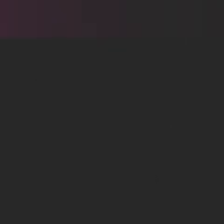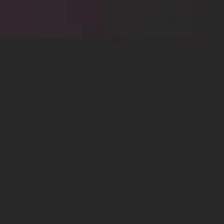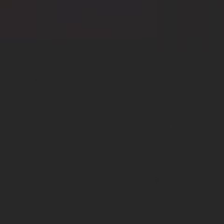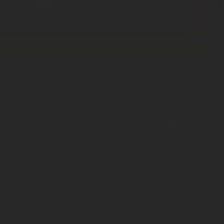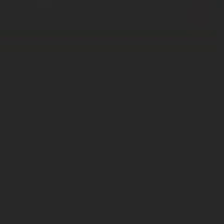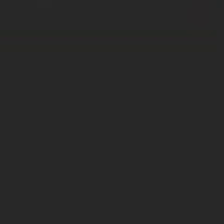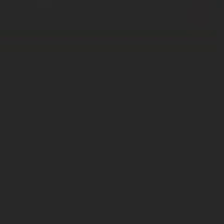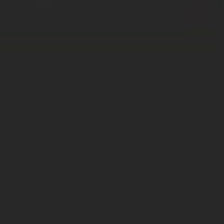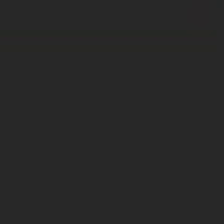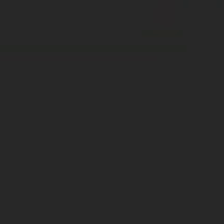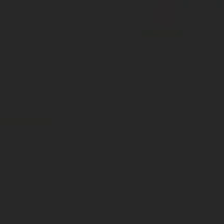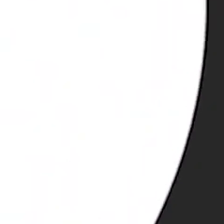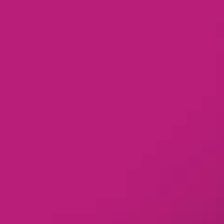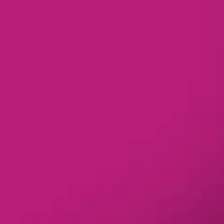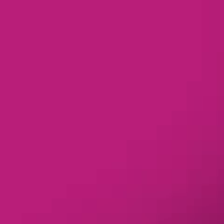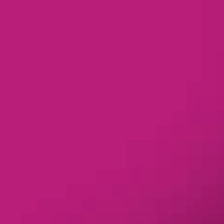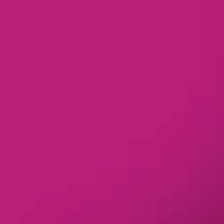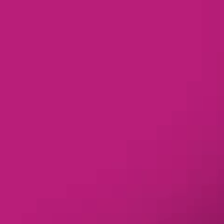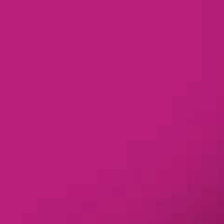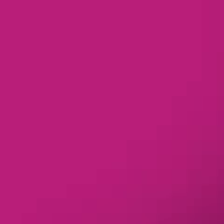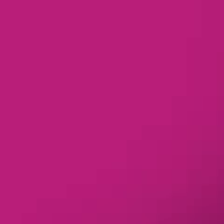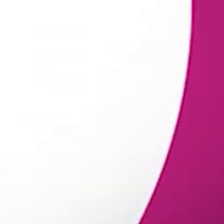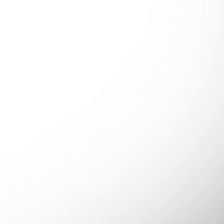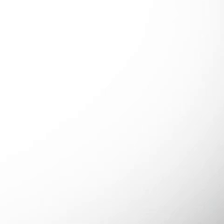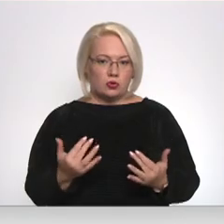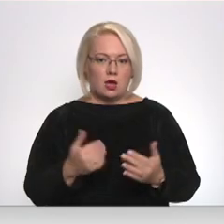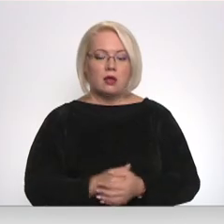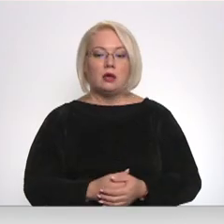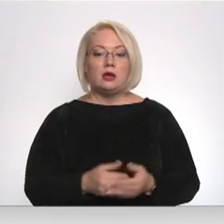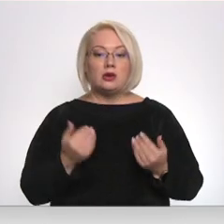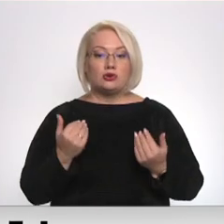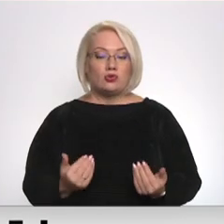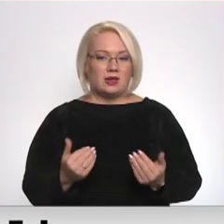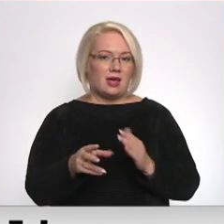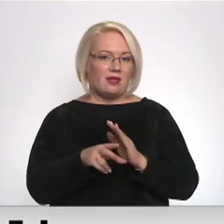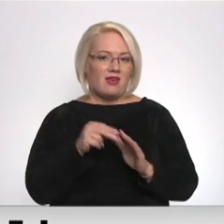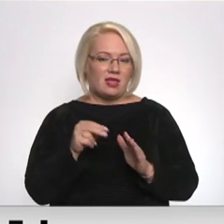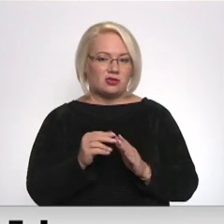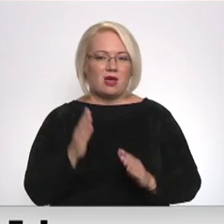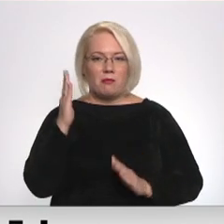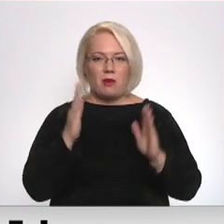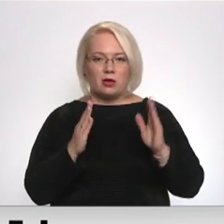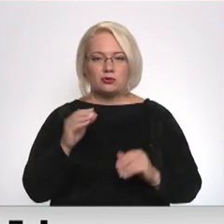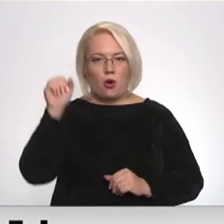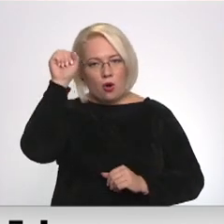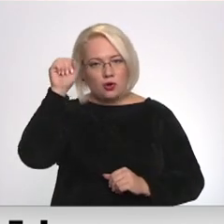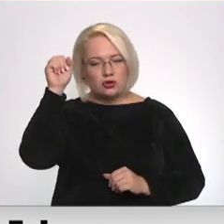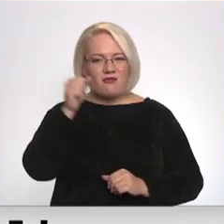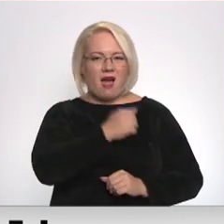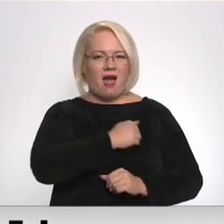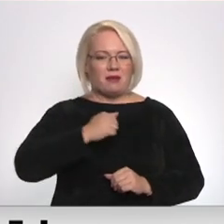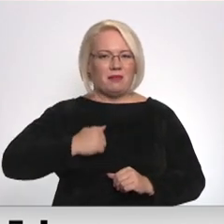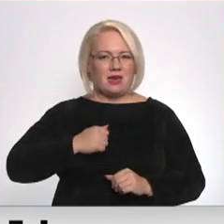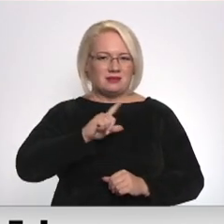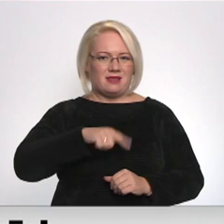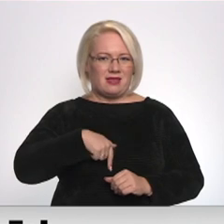Re! Viss ēters ir te! Šodien vēlēšanās balso arī Kosovā dienējošie Latvijas